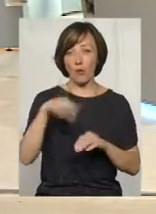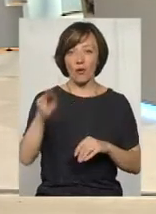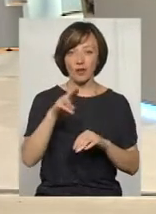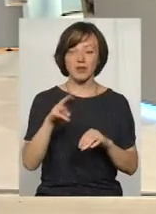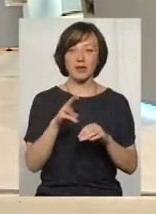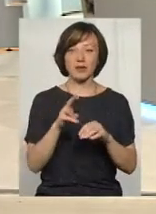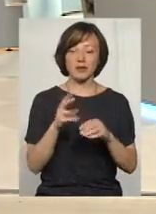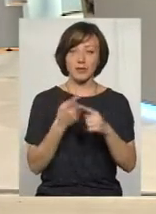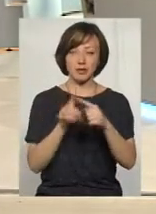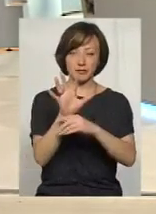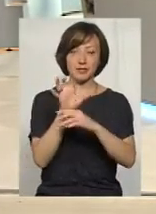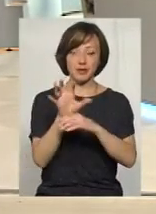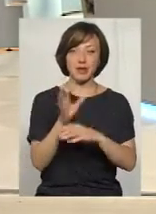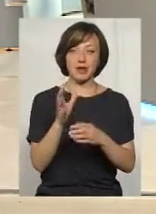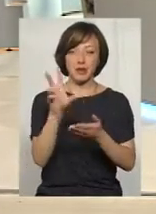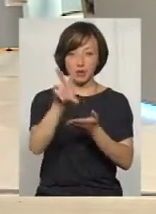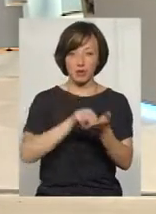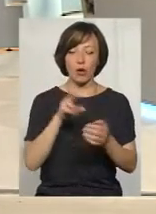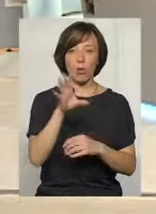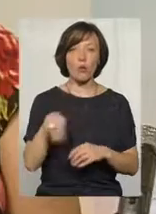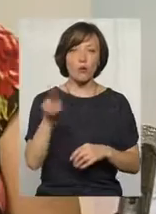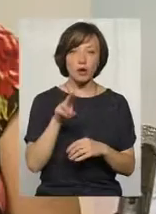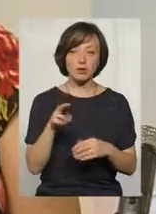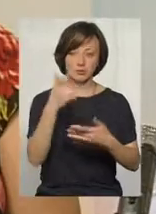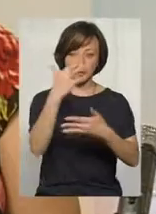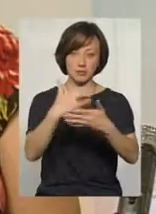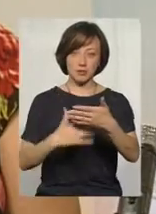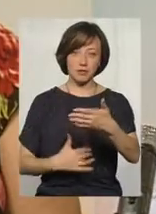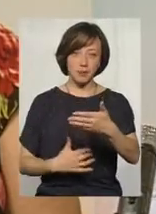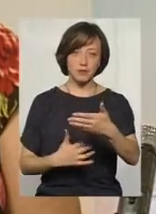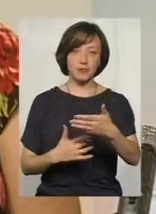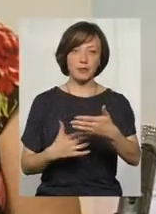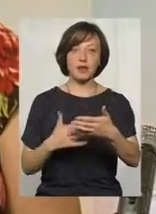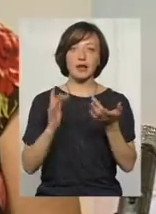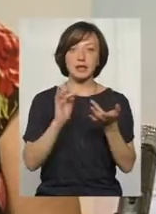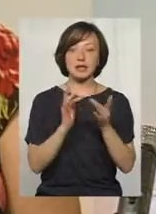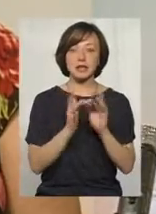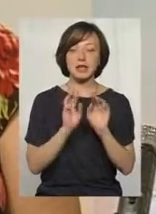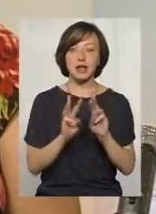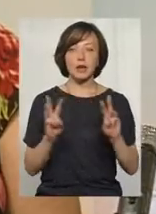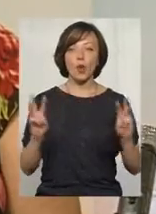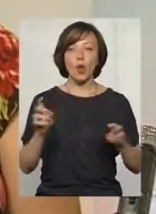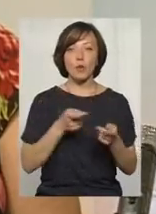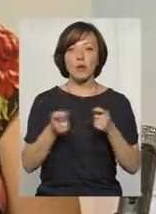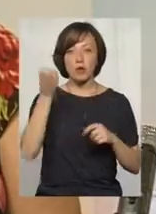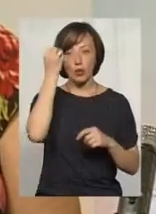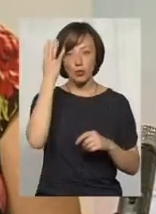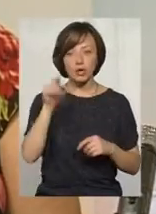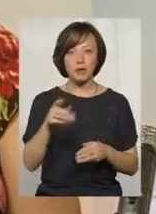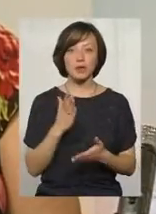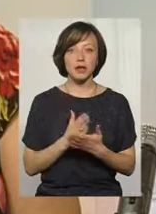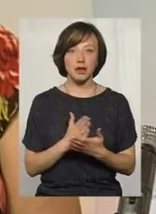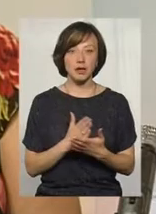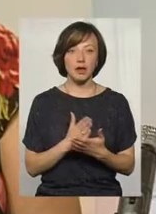зайшовши, считавши цей QR-код, він нас приводить на сайт управління культури, ну і там є